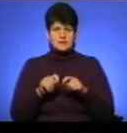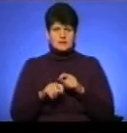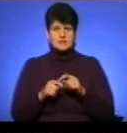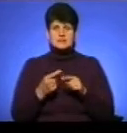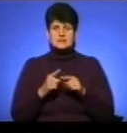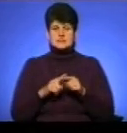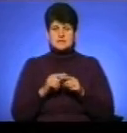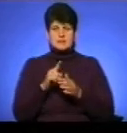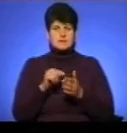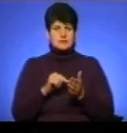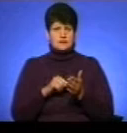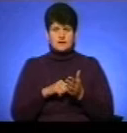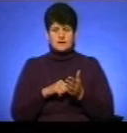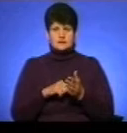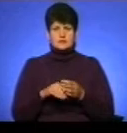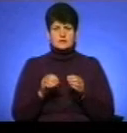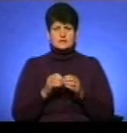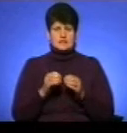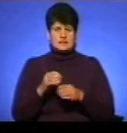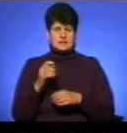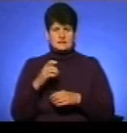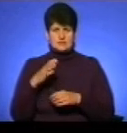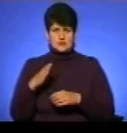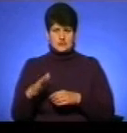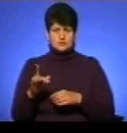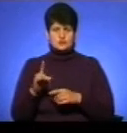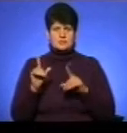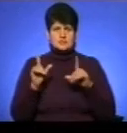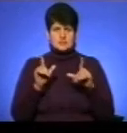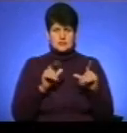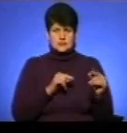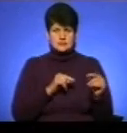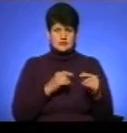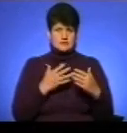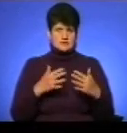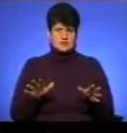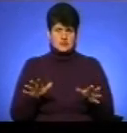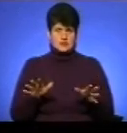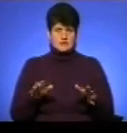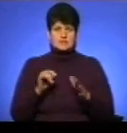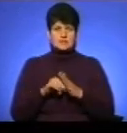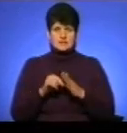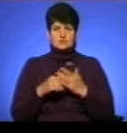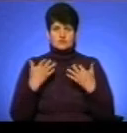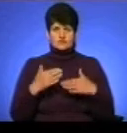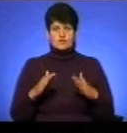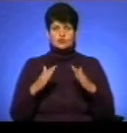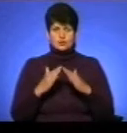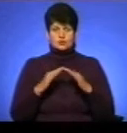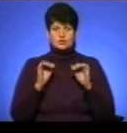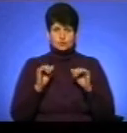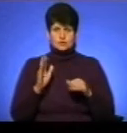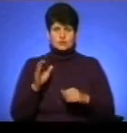питання 10 хвилин, щоб просто з'їхати і заїхати і все. Значить, вже будинок можна буде